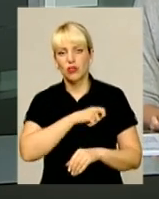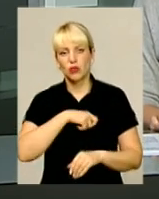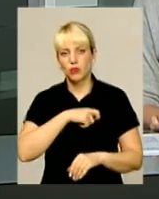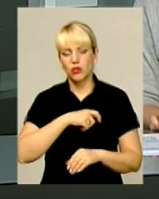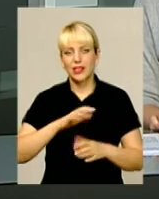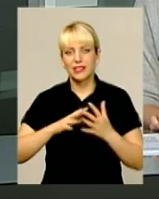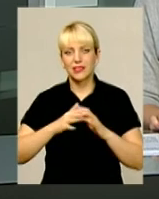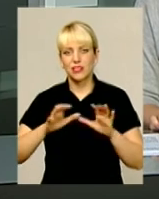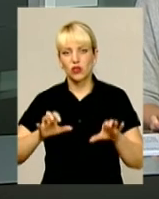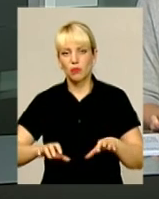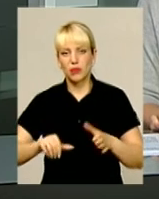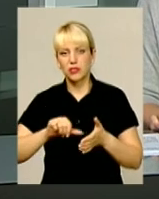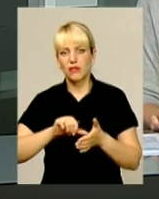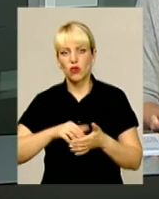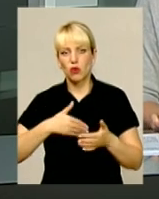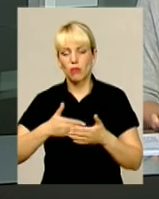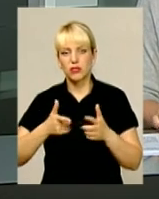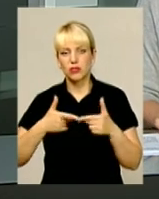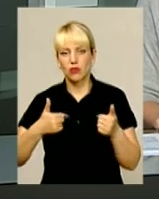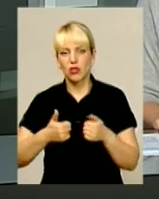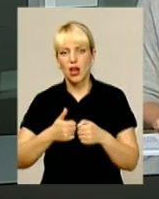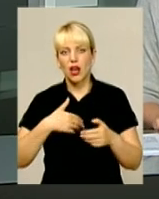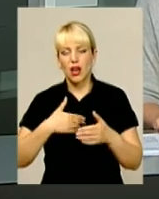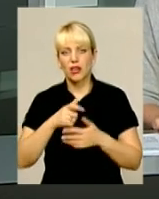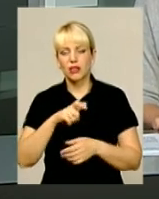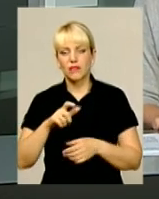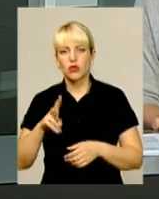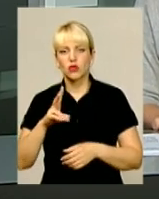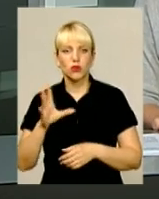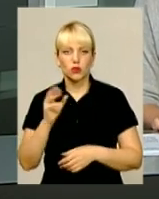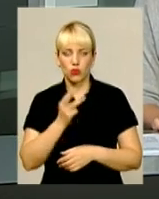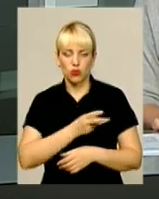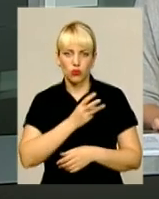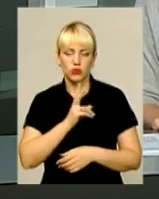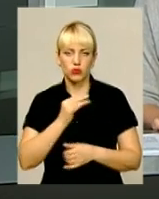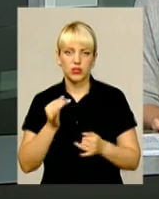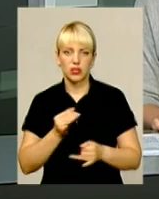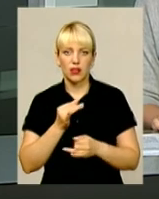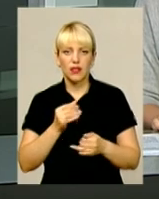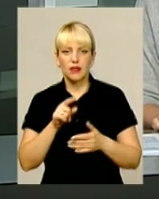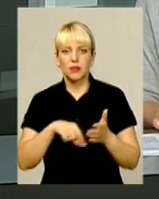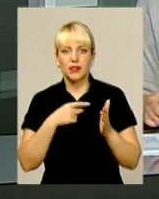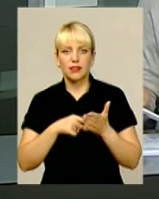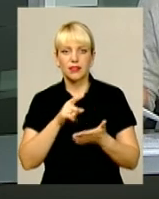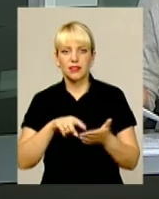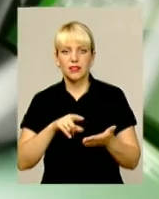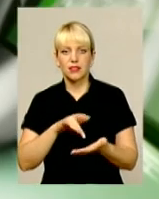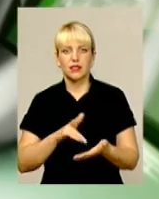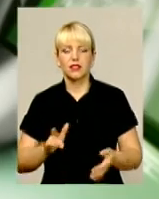голів, представників громадських організацій, активістів та всіх охочих, хто зацікавлений у питаннях децентралізації.